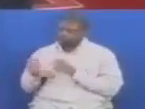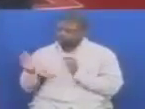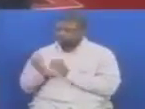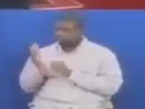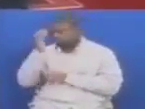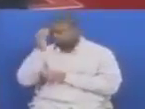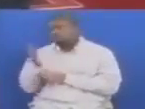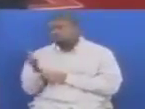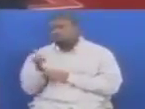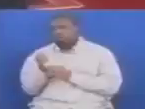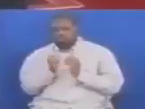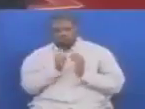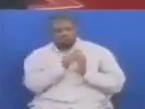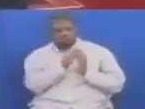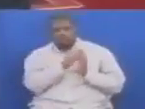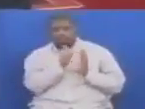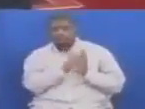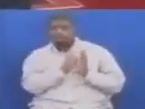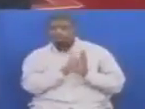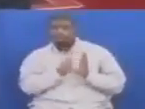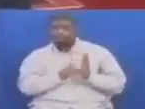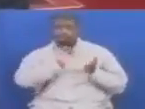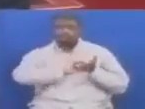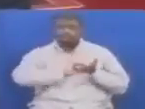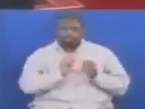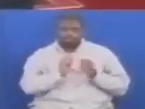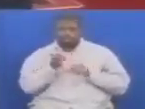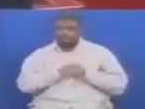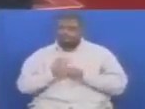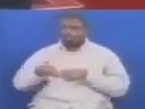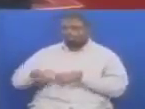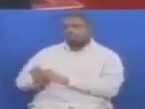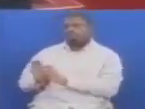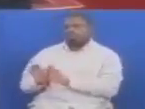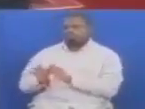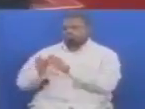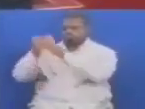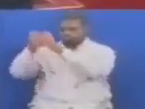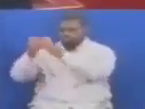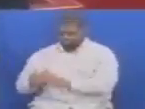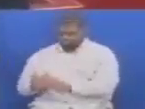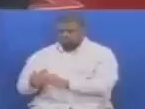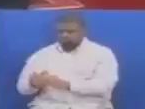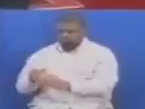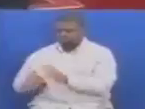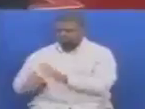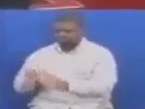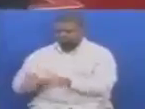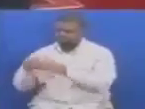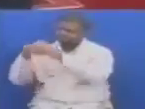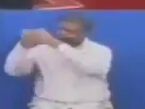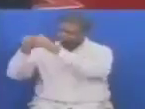baada ya kuwa wanaweka alama hizi Wawache watalam wetu waweke zile beacon Wamalize zoe zilo Hata kama kijijishu